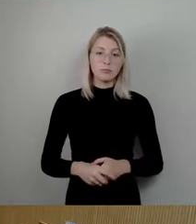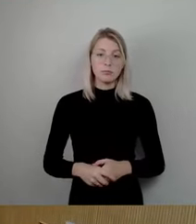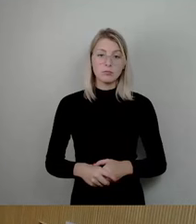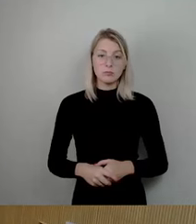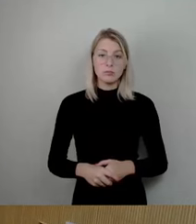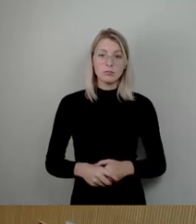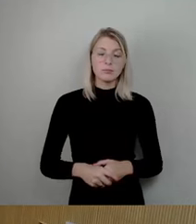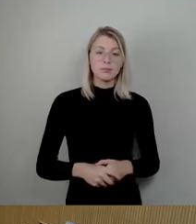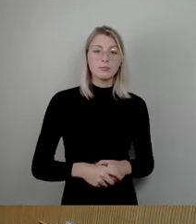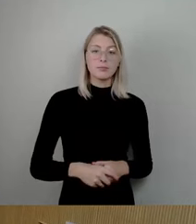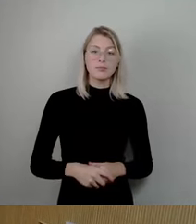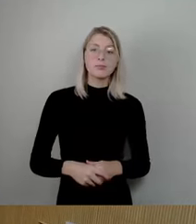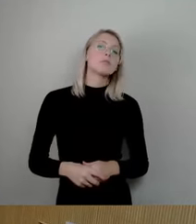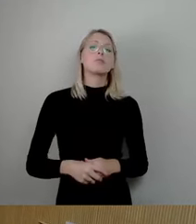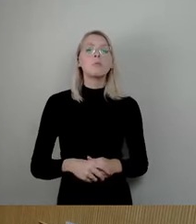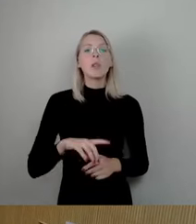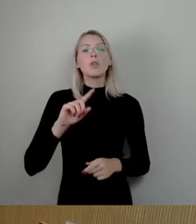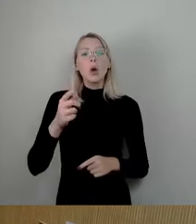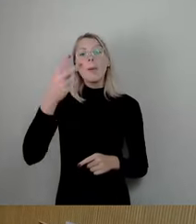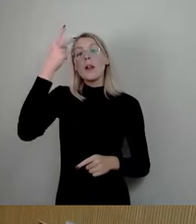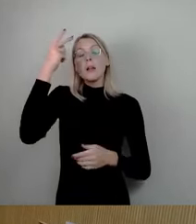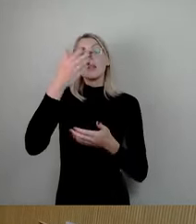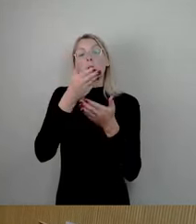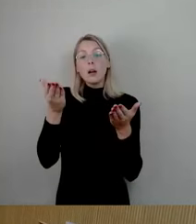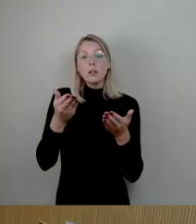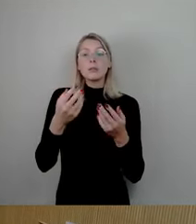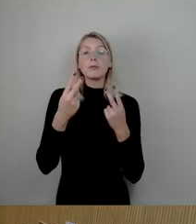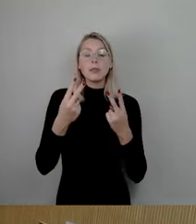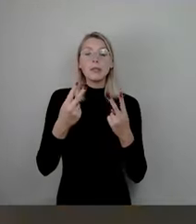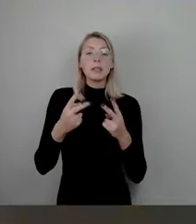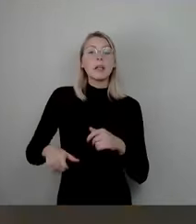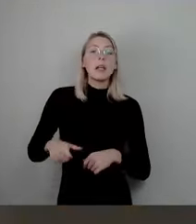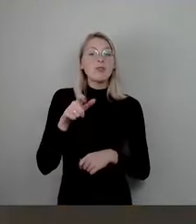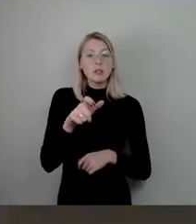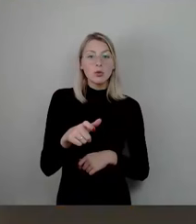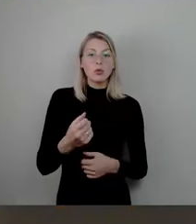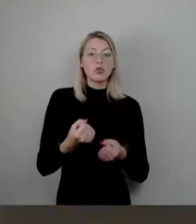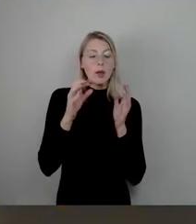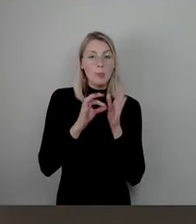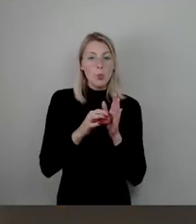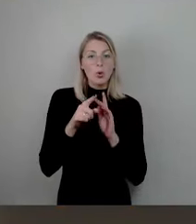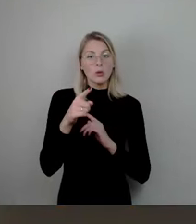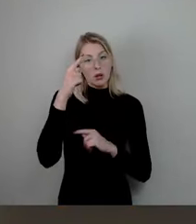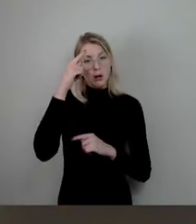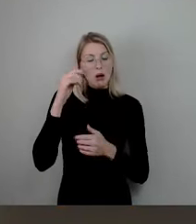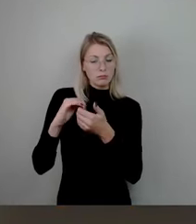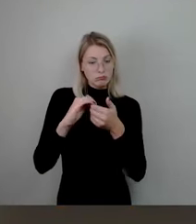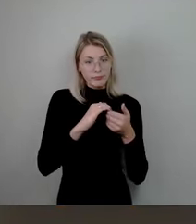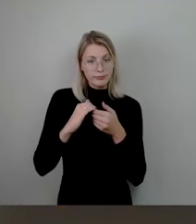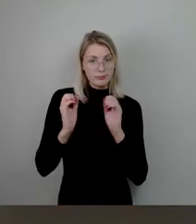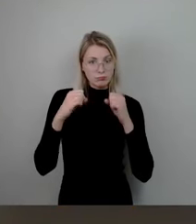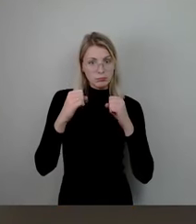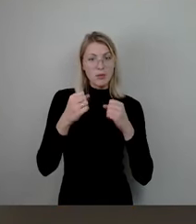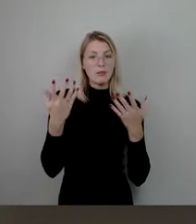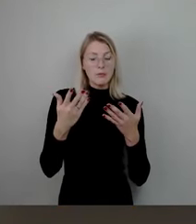Ich erinnere nur daran, dass der wichtigste Investitionsschwerpunkt, den wir seit Jahren im Einvernehmen in diesem Rat setzen, Bildung ist.